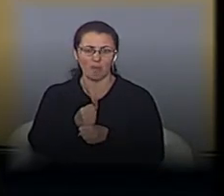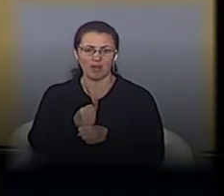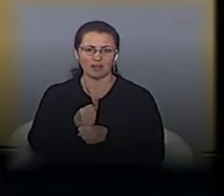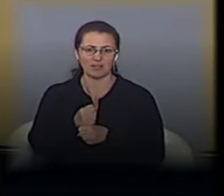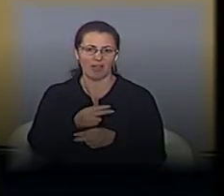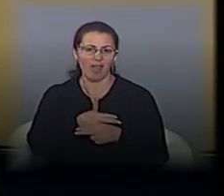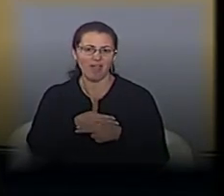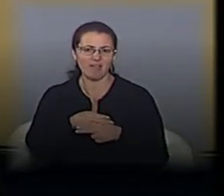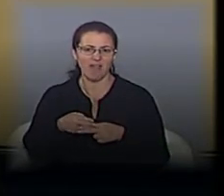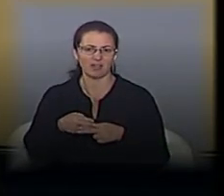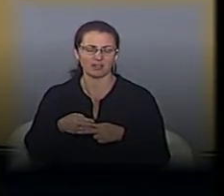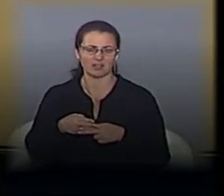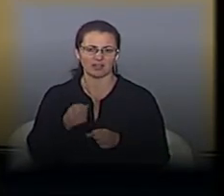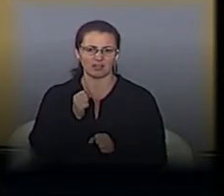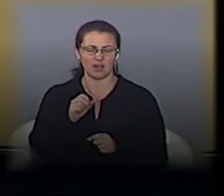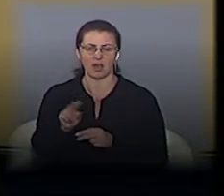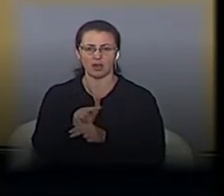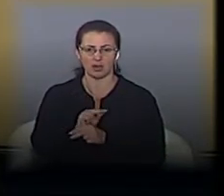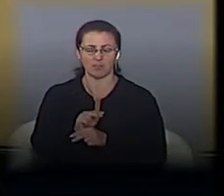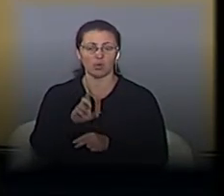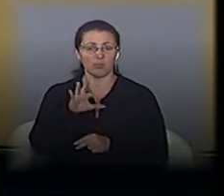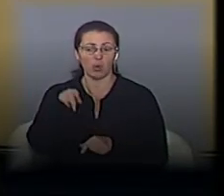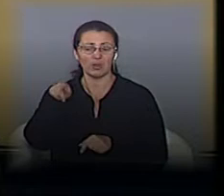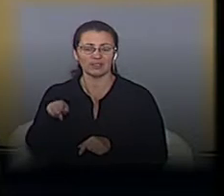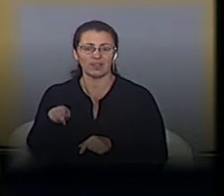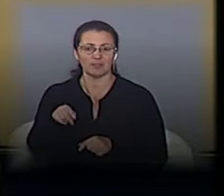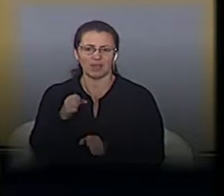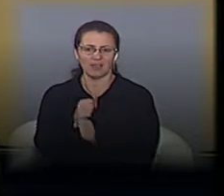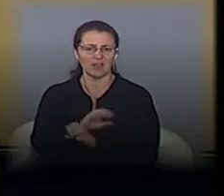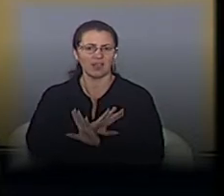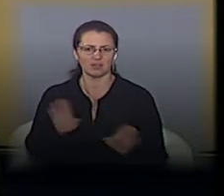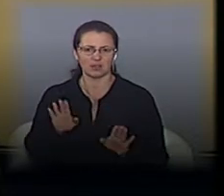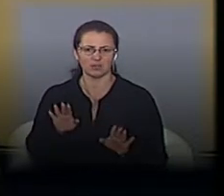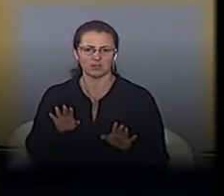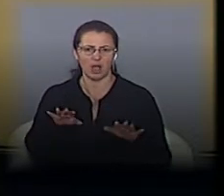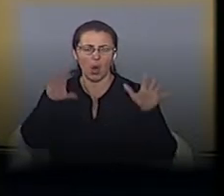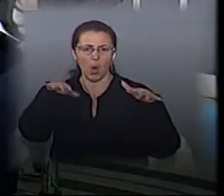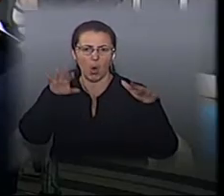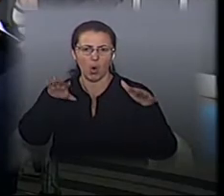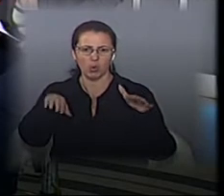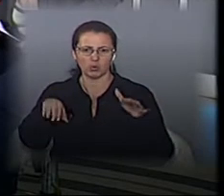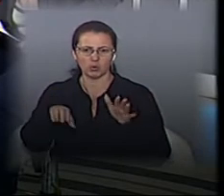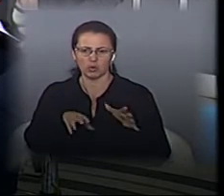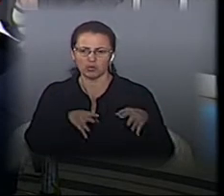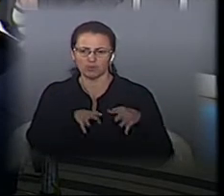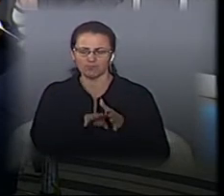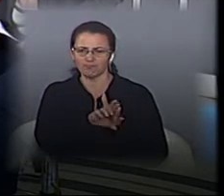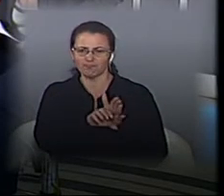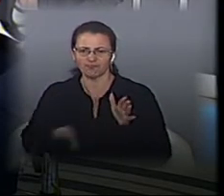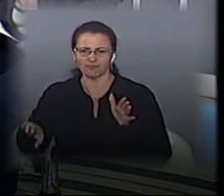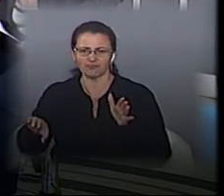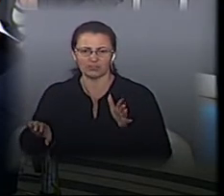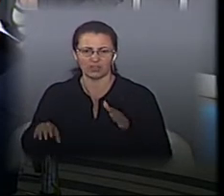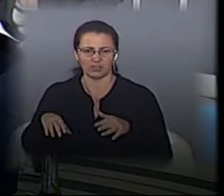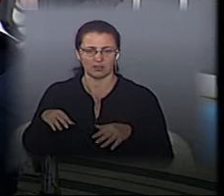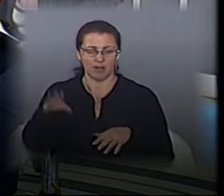поточний ремонт цієї дороги, тому що там необлаштовано належне дощовідведення, так, оскільки там необлаштовано дощовідведення, збирається